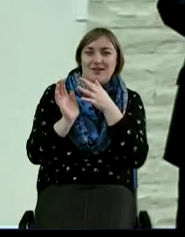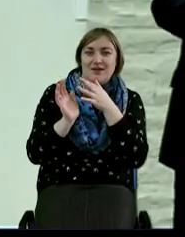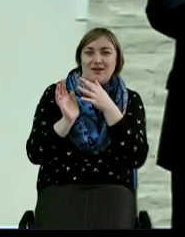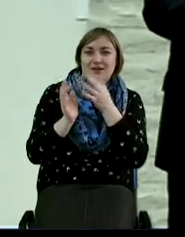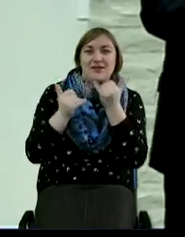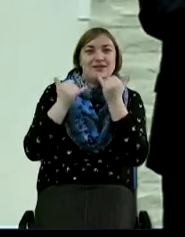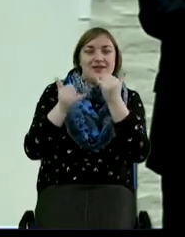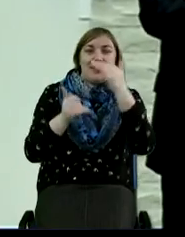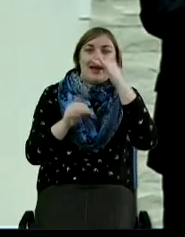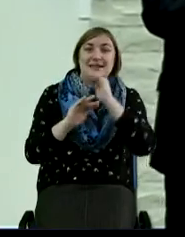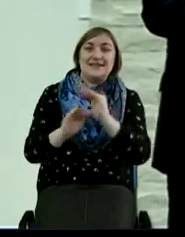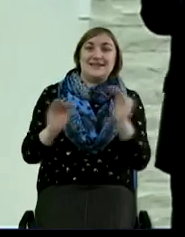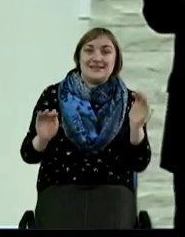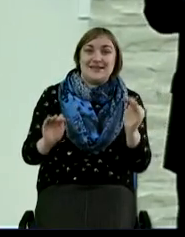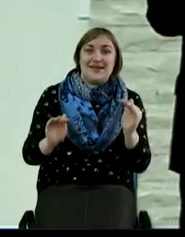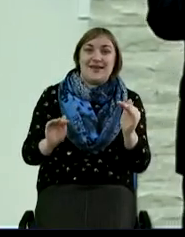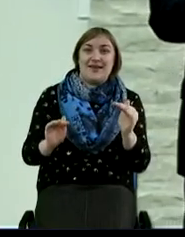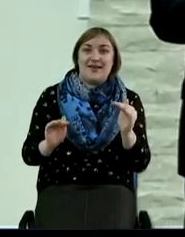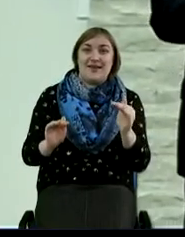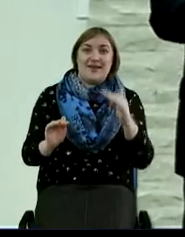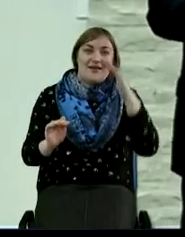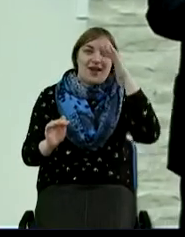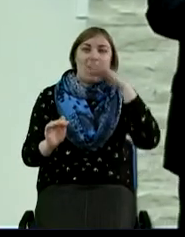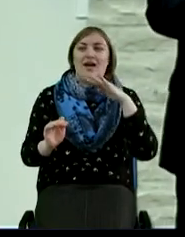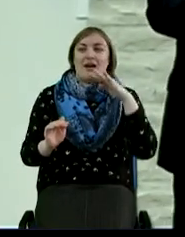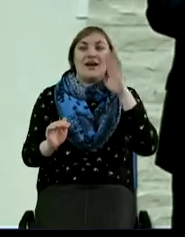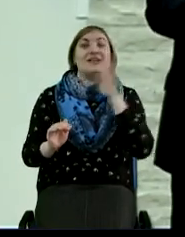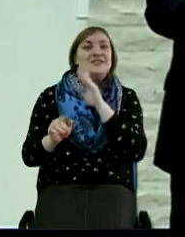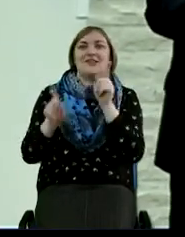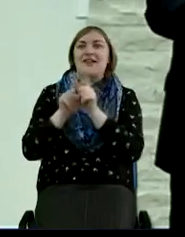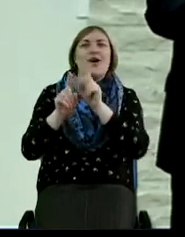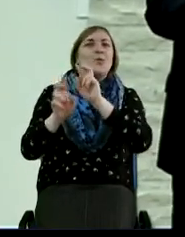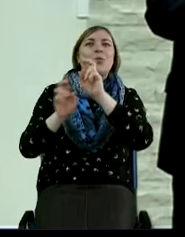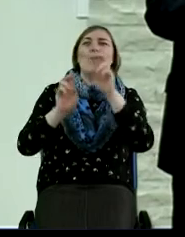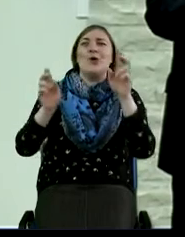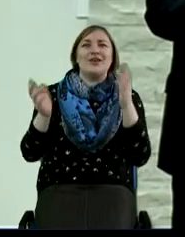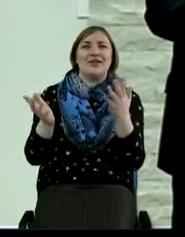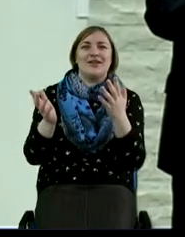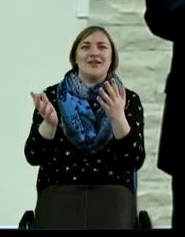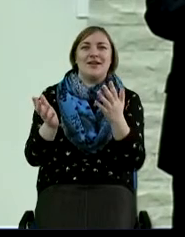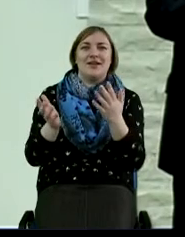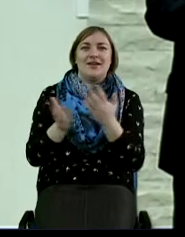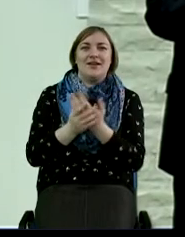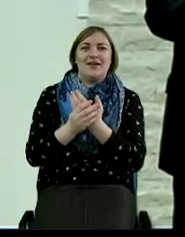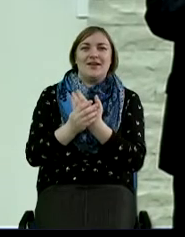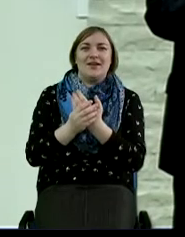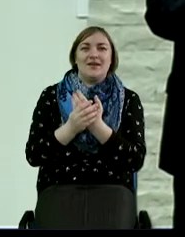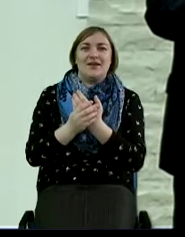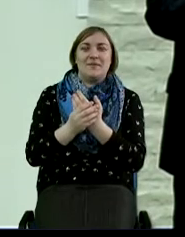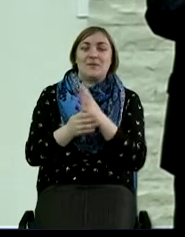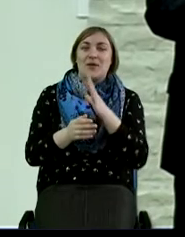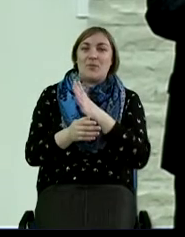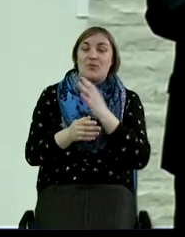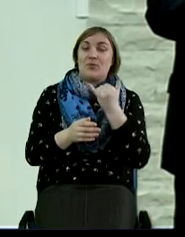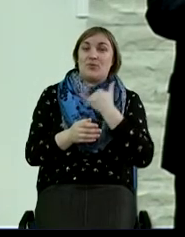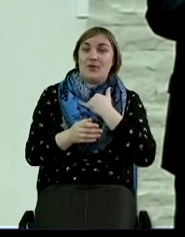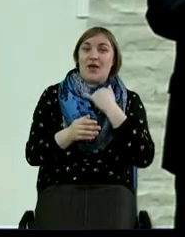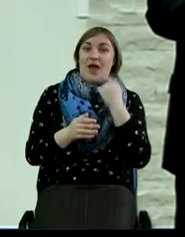для детей мы становимся чуть ли не боги. И у меня такой был случай определенный один раз.